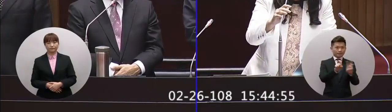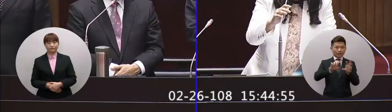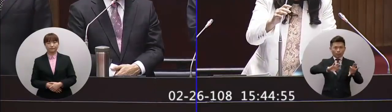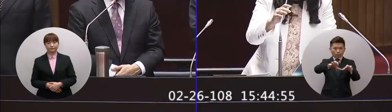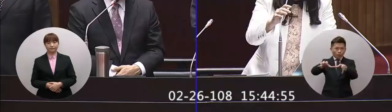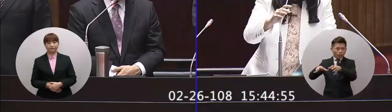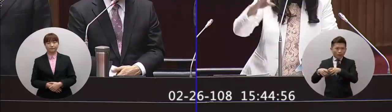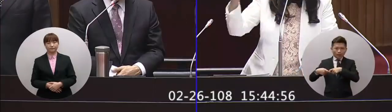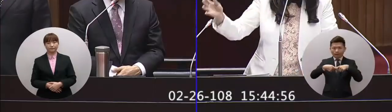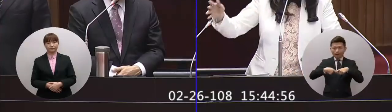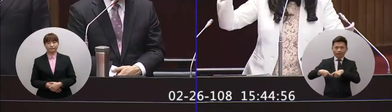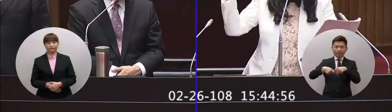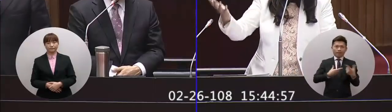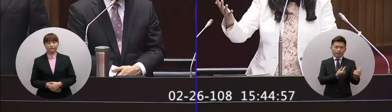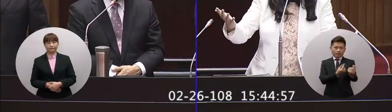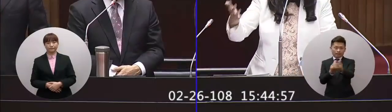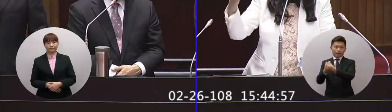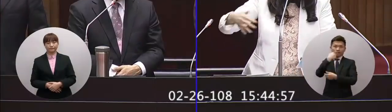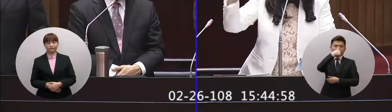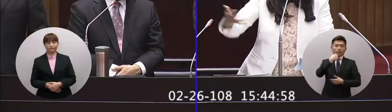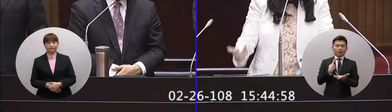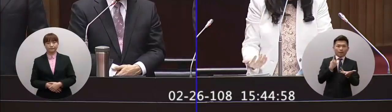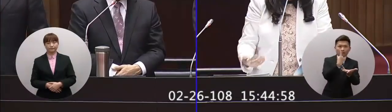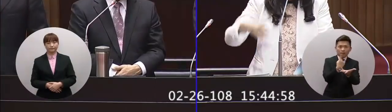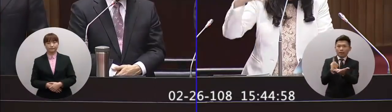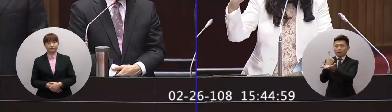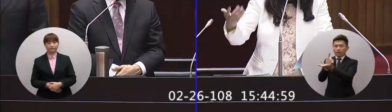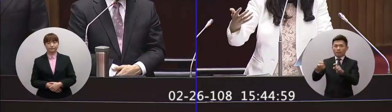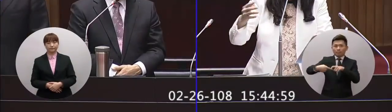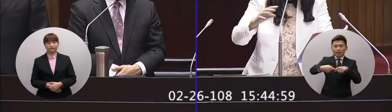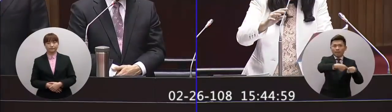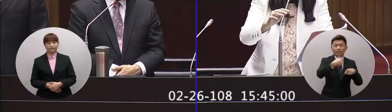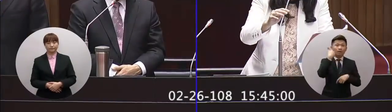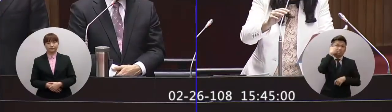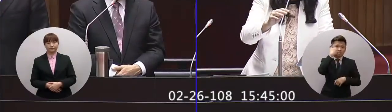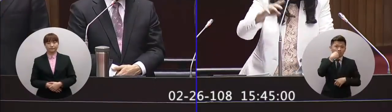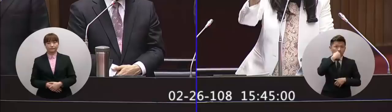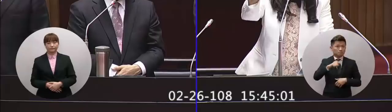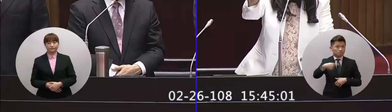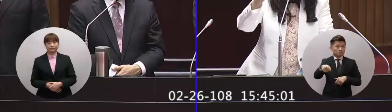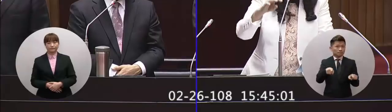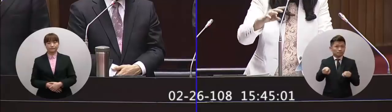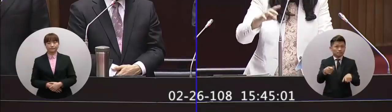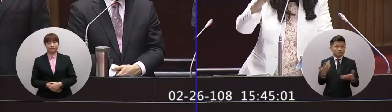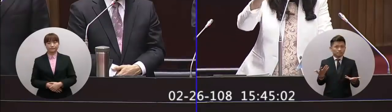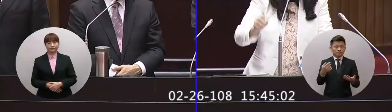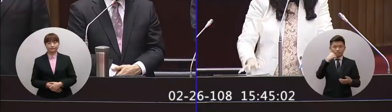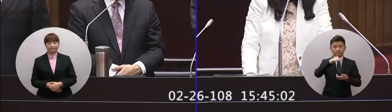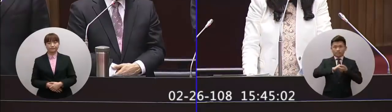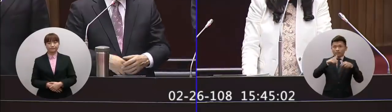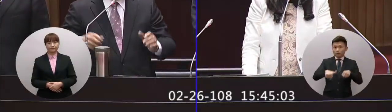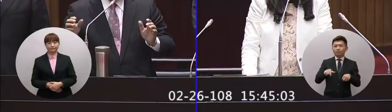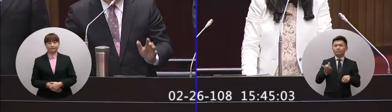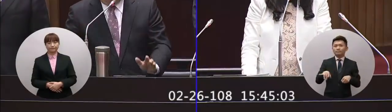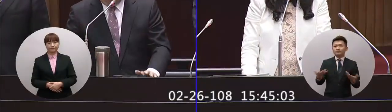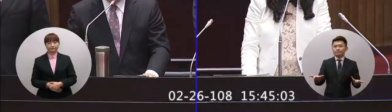長接下來台灣的自由貿易在哪裡台灣要跟誰去結盟台灣接下去你有沒有一個好的辦法我們的定位在哪裡請你